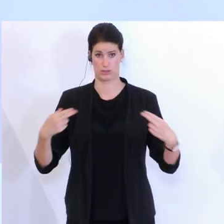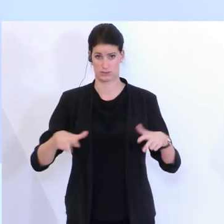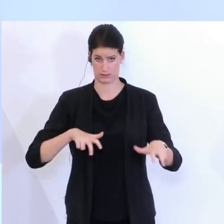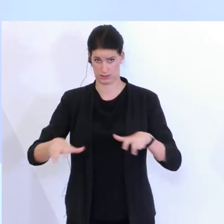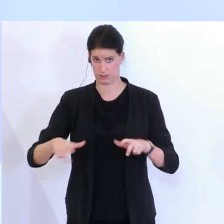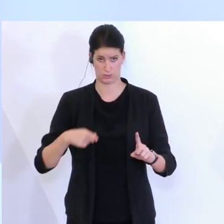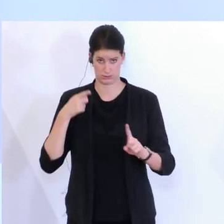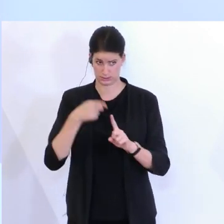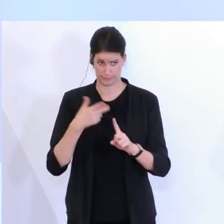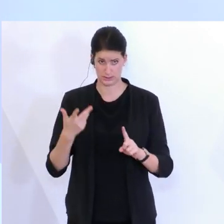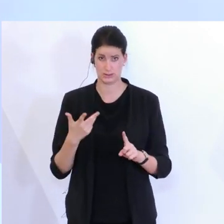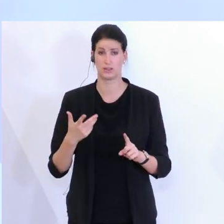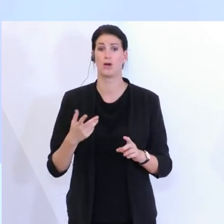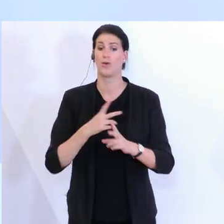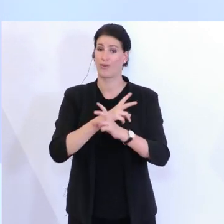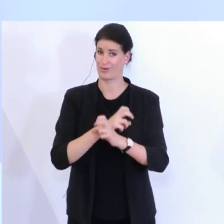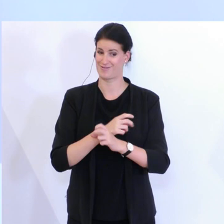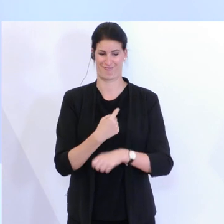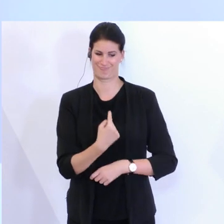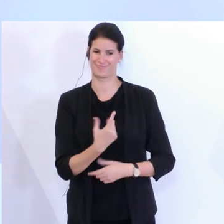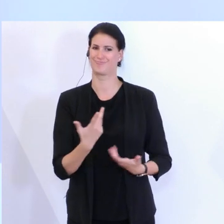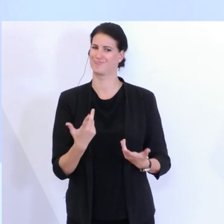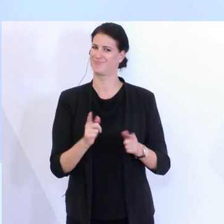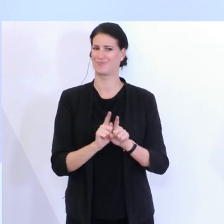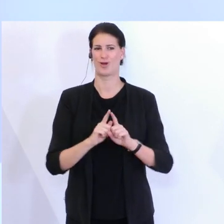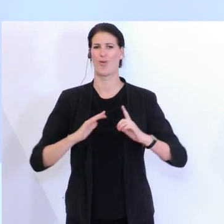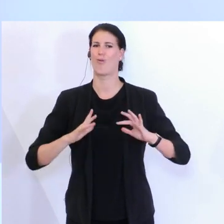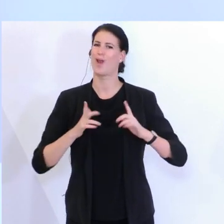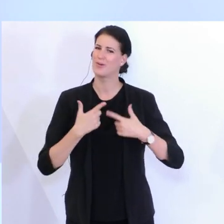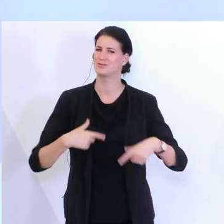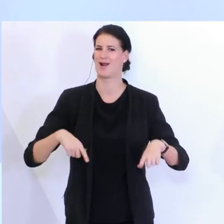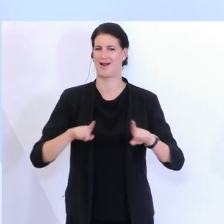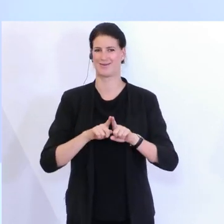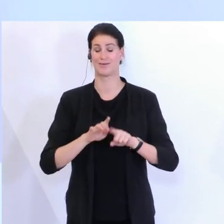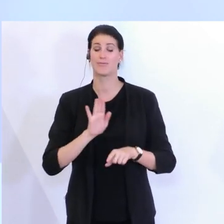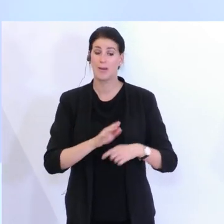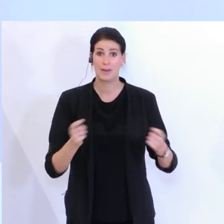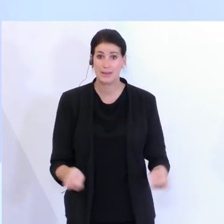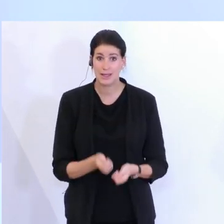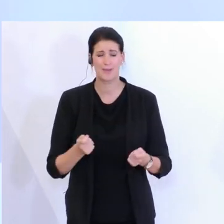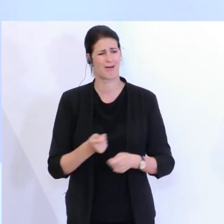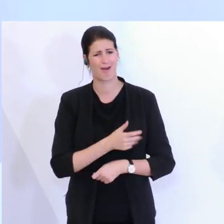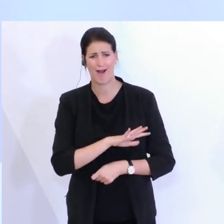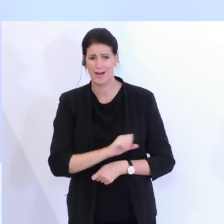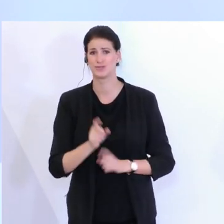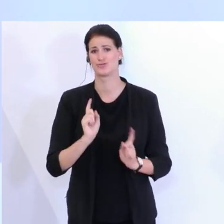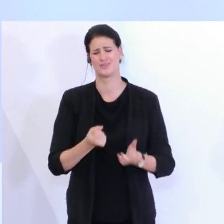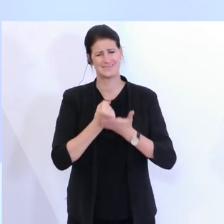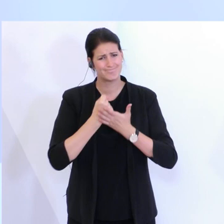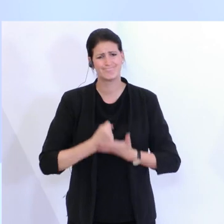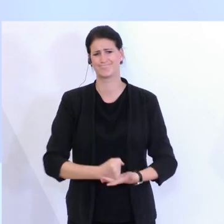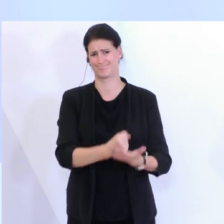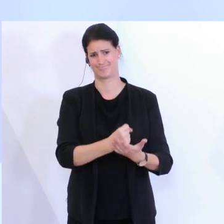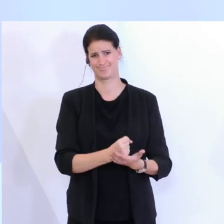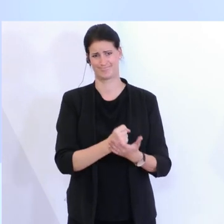den Urlaubsland Österreich, den Betrieben in Österreich bestmöglich unter die Arme zu greifen. Vor